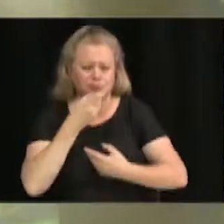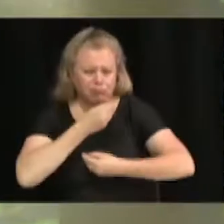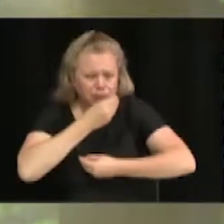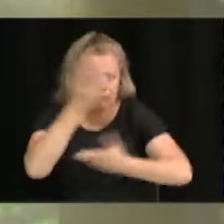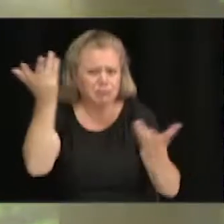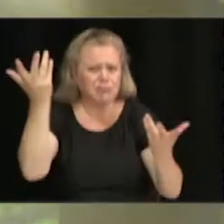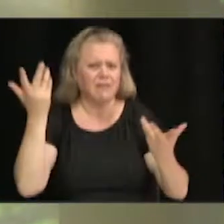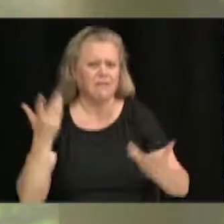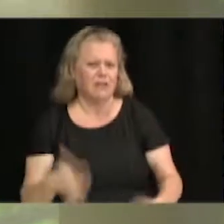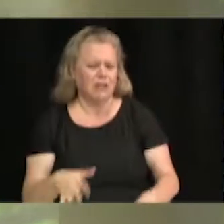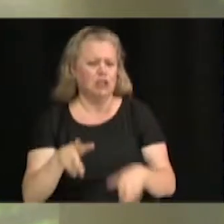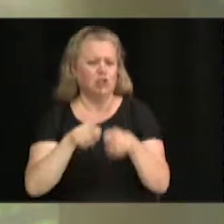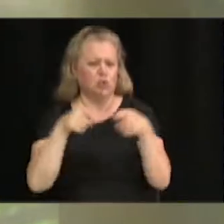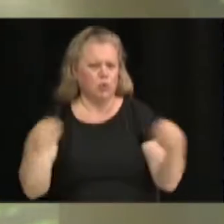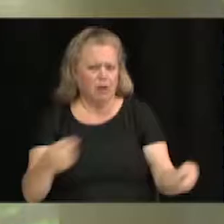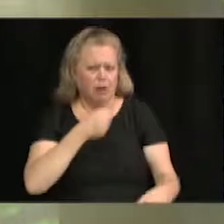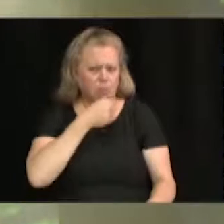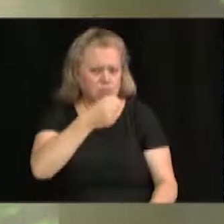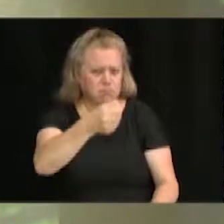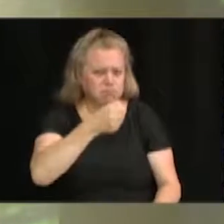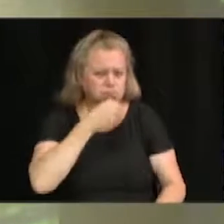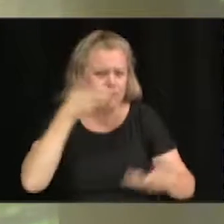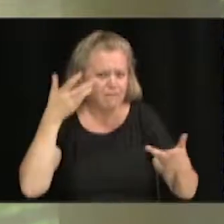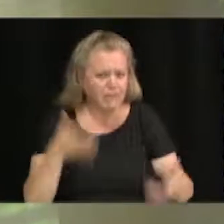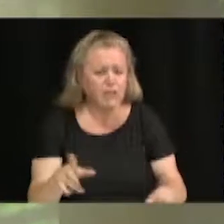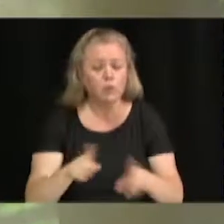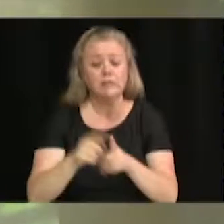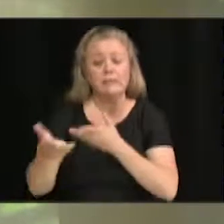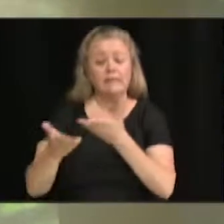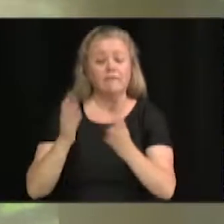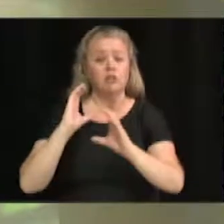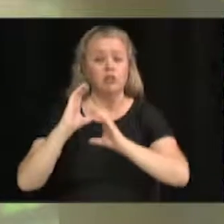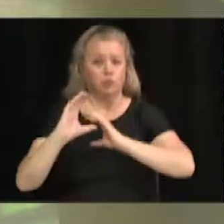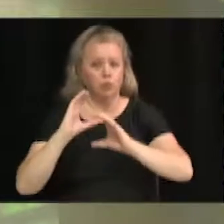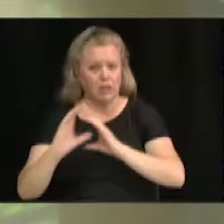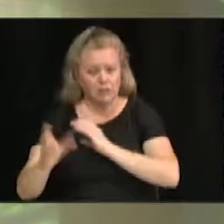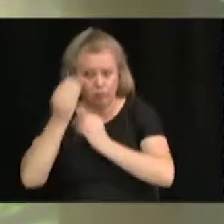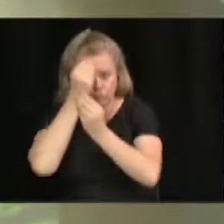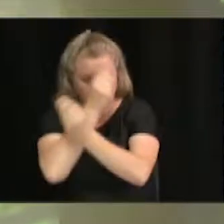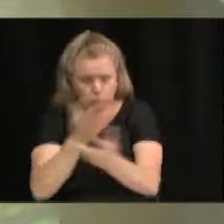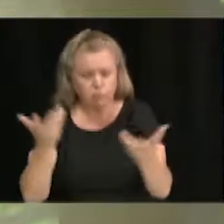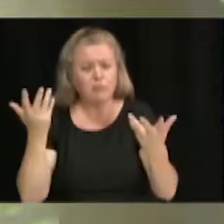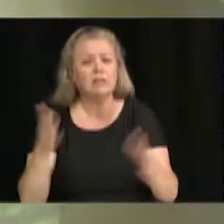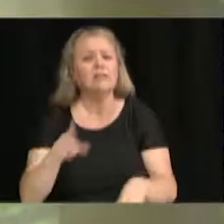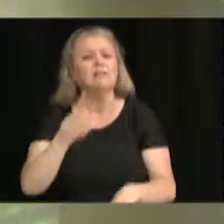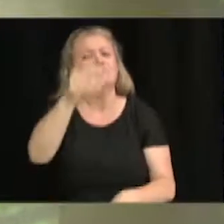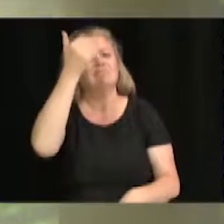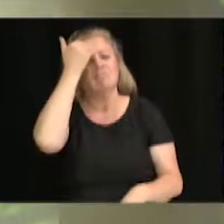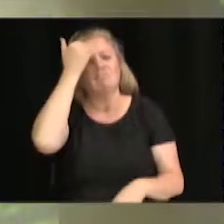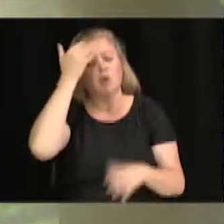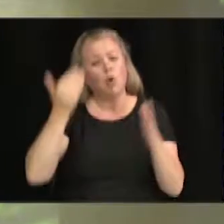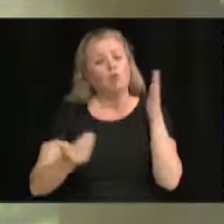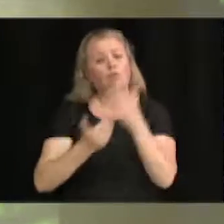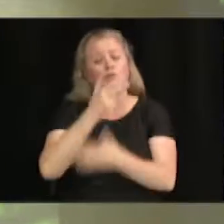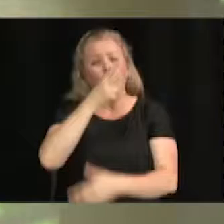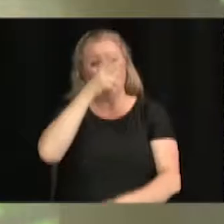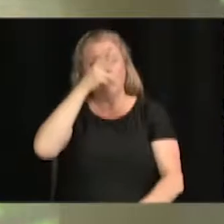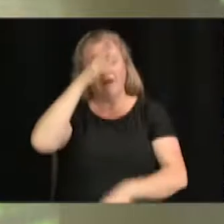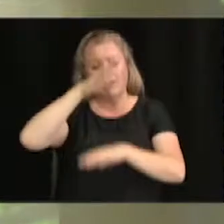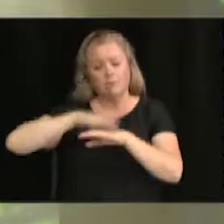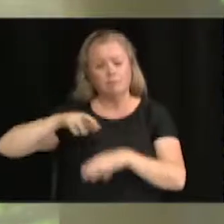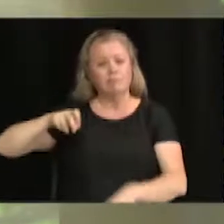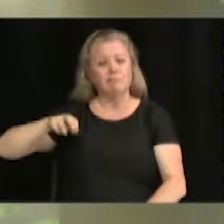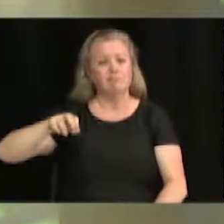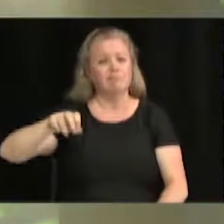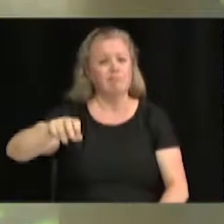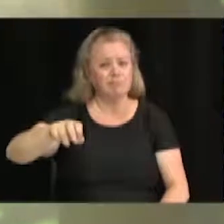été également publicisé par notre service des communications. Ce nouveau phasage des feux piétons qui est en vigueur sur le boulevard des Bois-Francs.